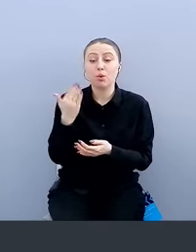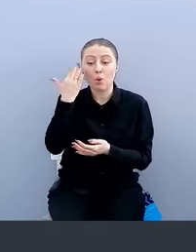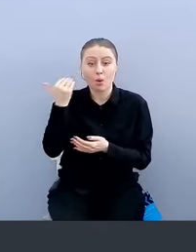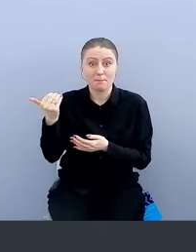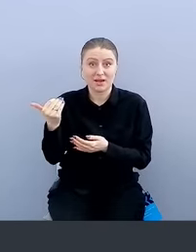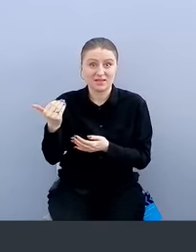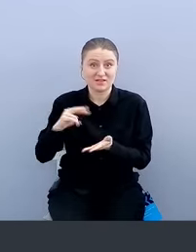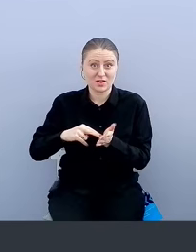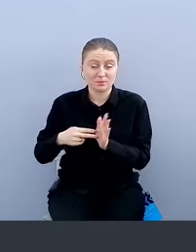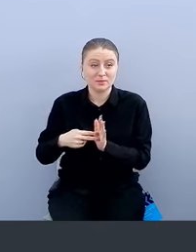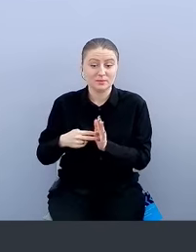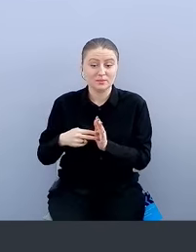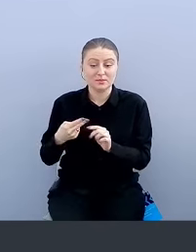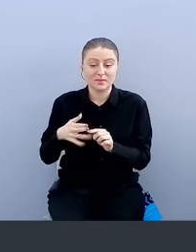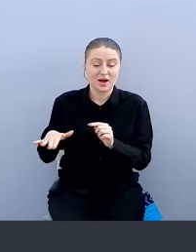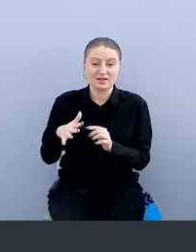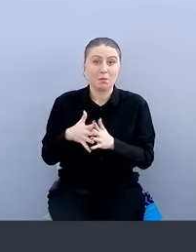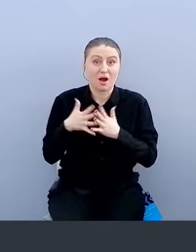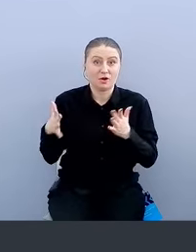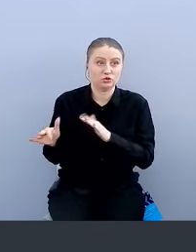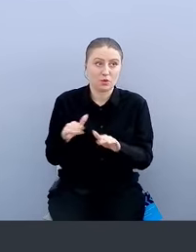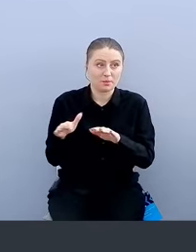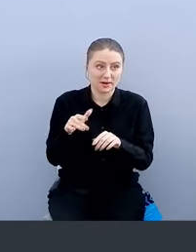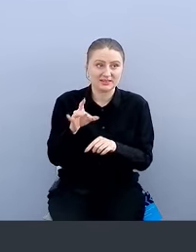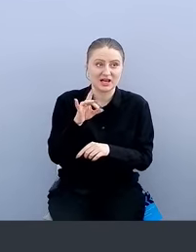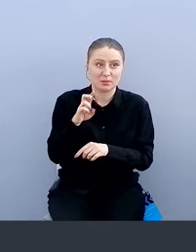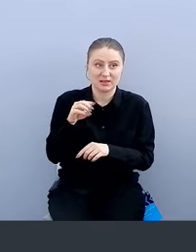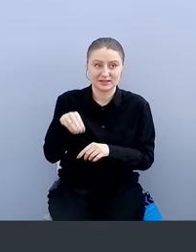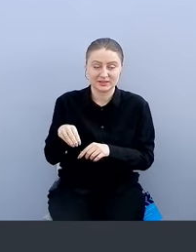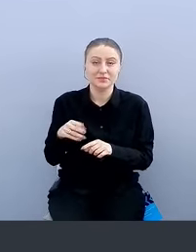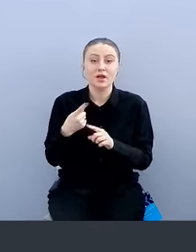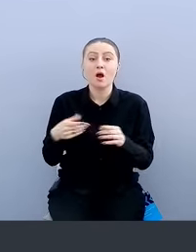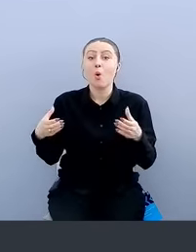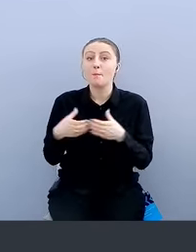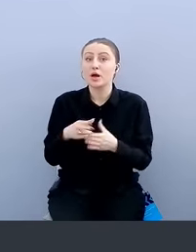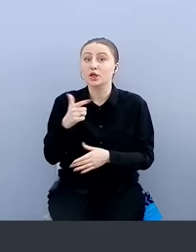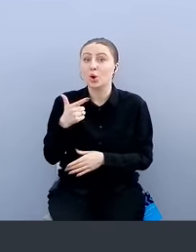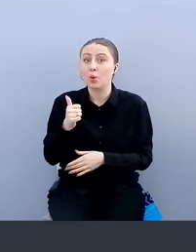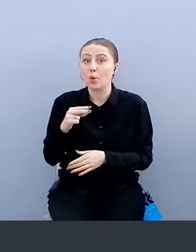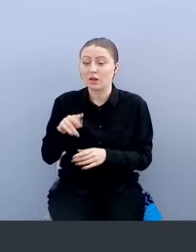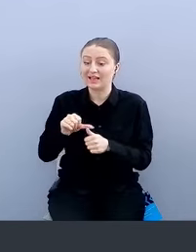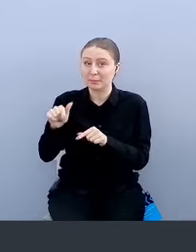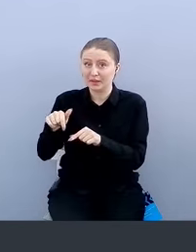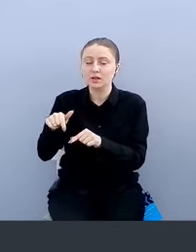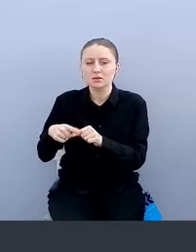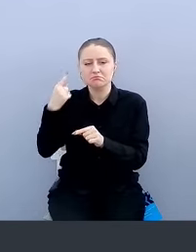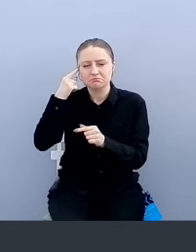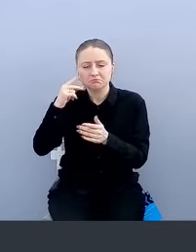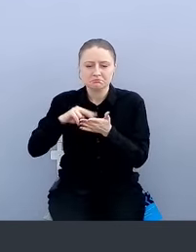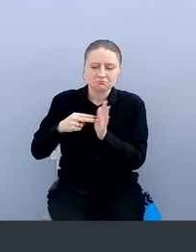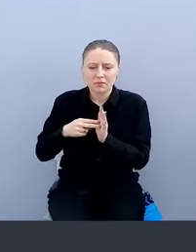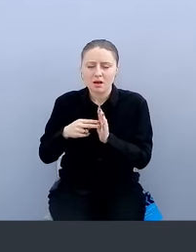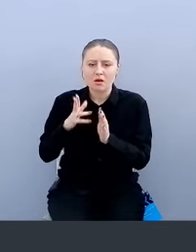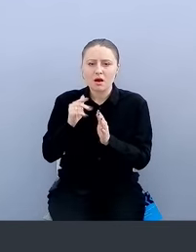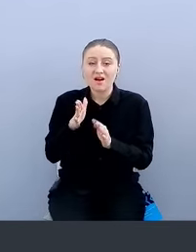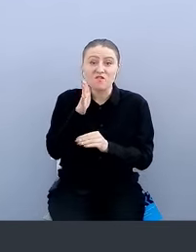этой большой операции АПТ, конкретно компания Google задумалась, как бы в